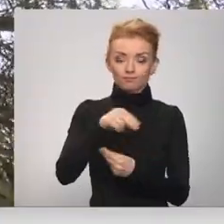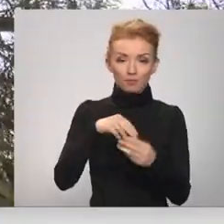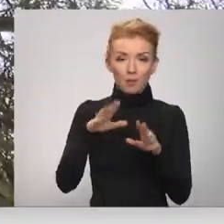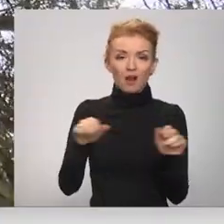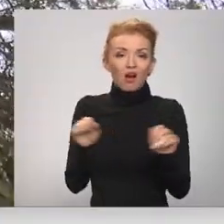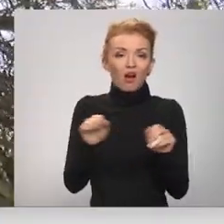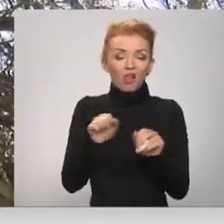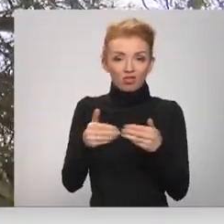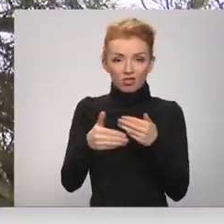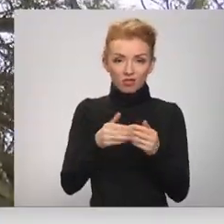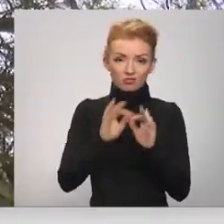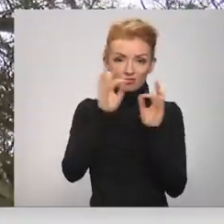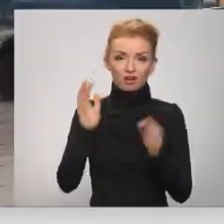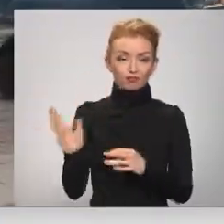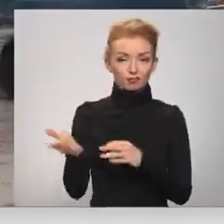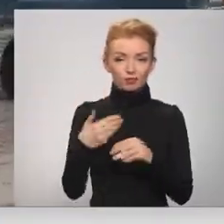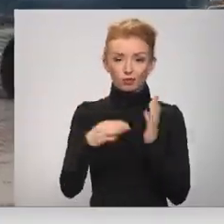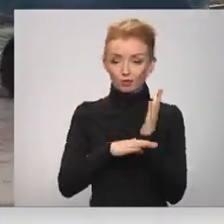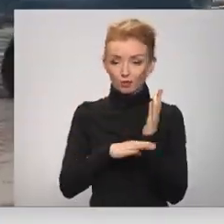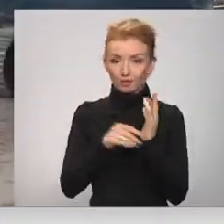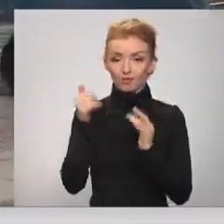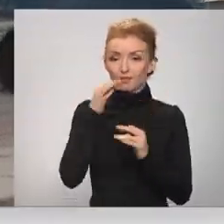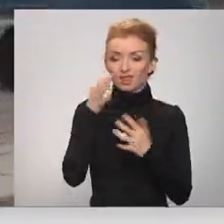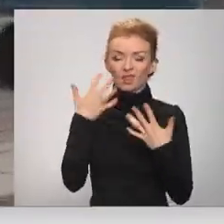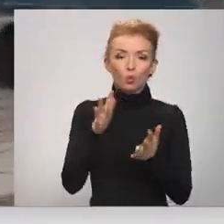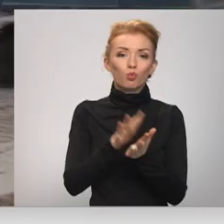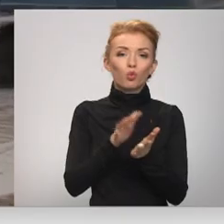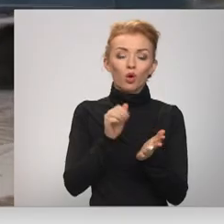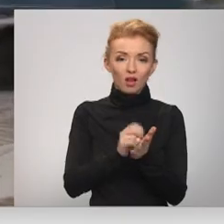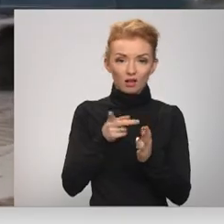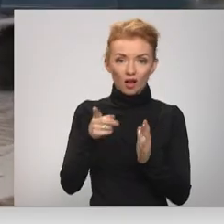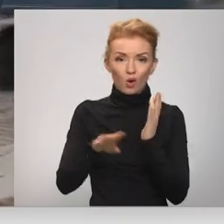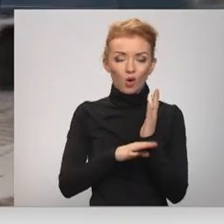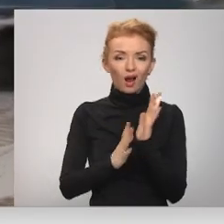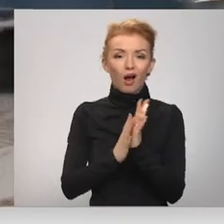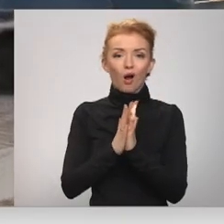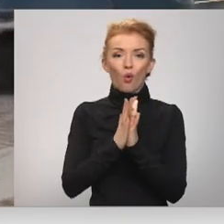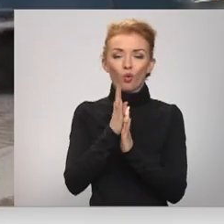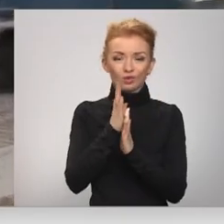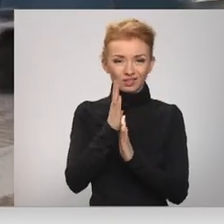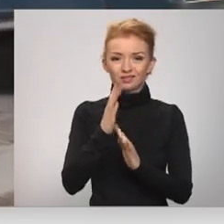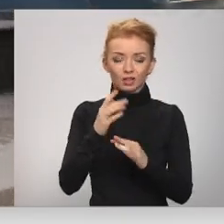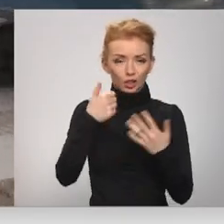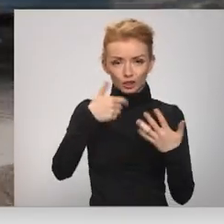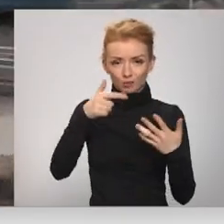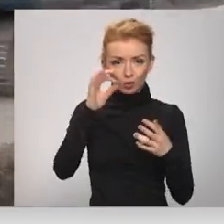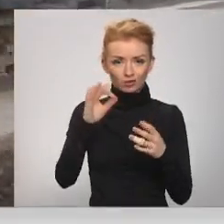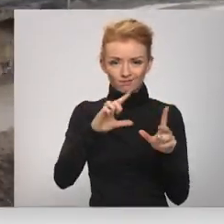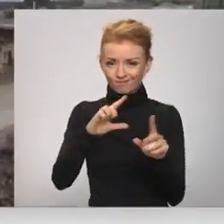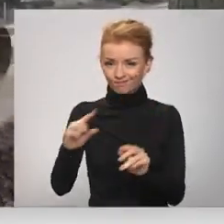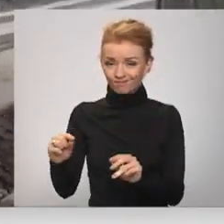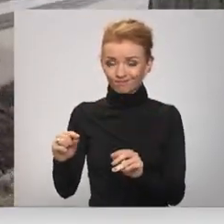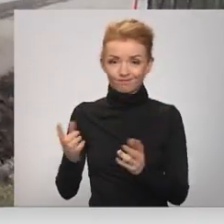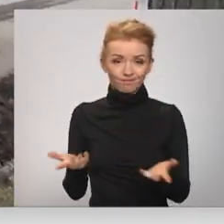iespējas ātrāku darbu uz sākšanu. Viņa ir tik tālu bojāta, ka viņa augstspēja ir zudusi uz 60-70 procentiem, un